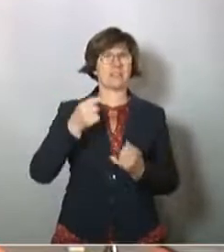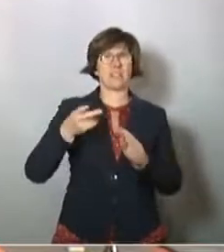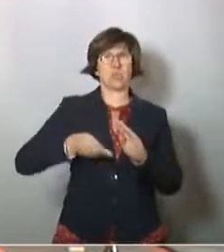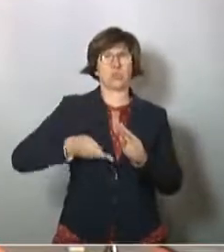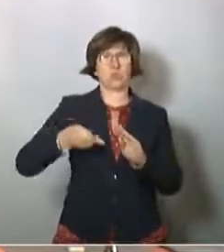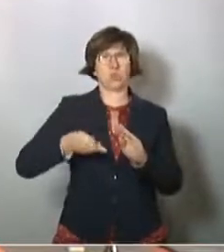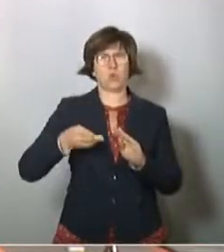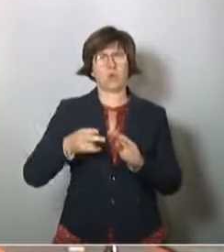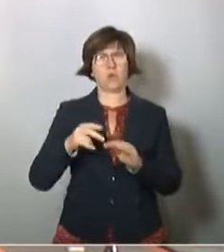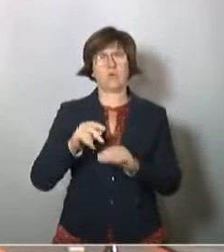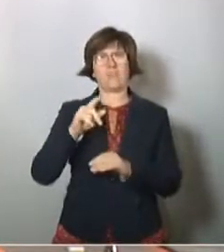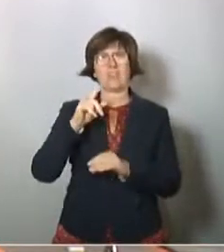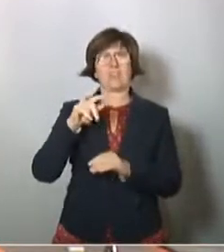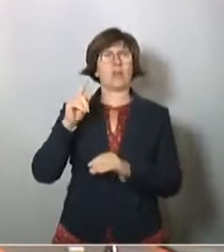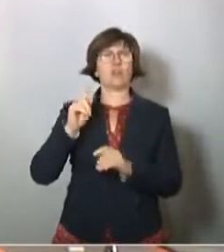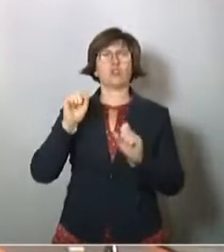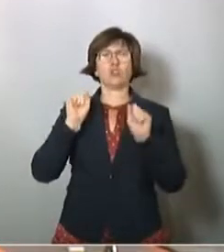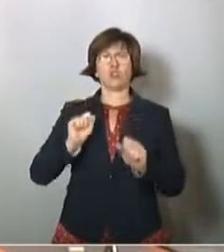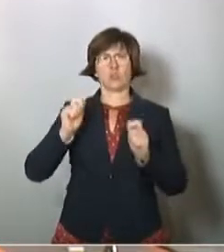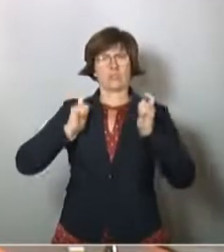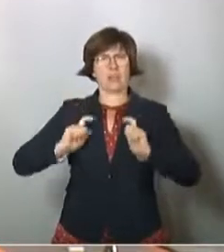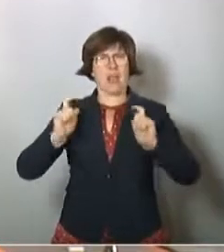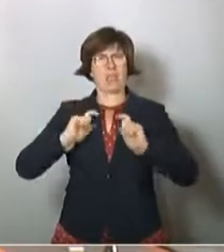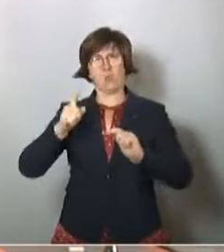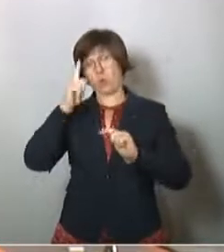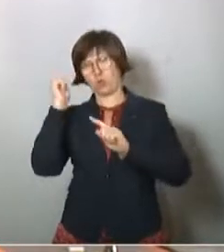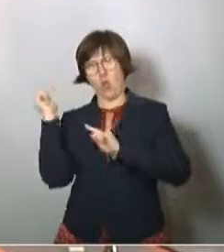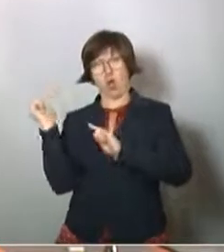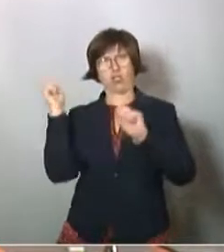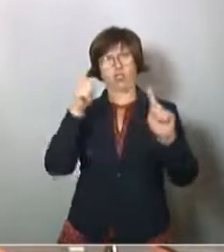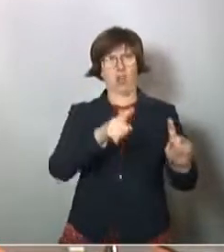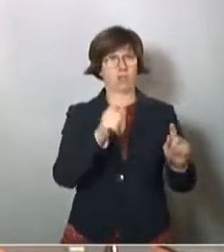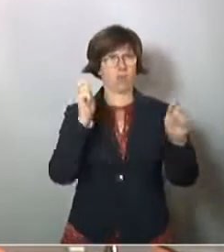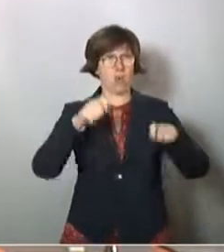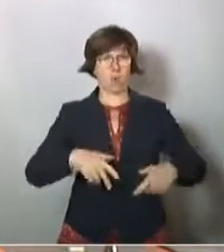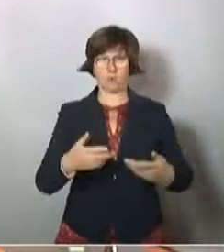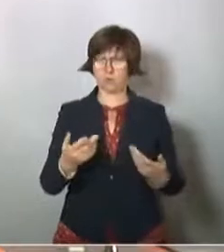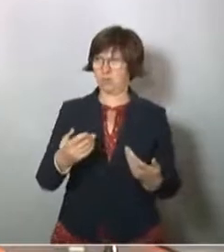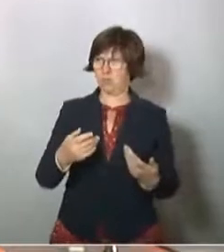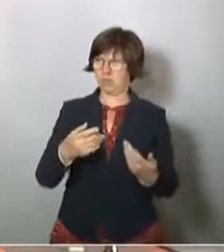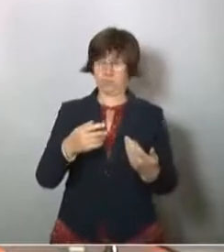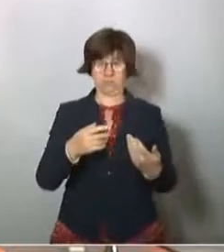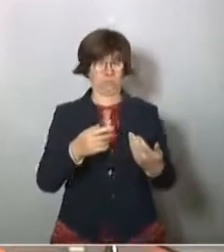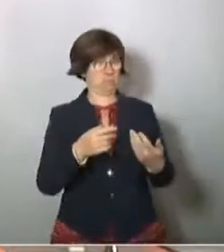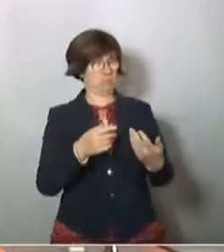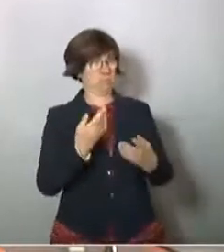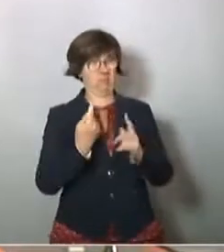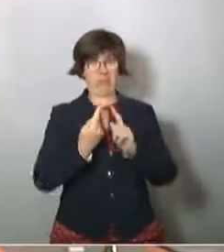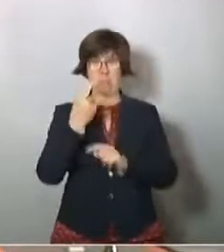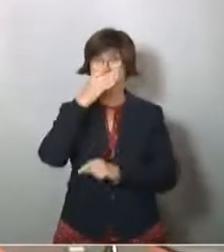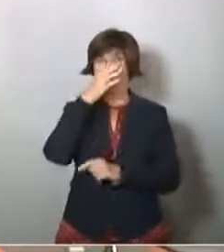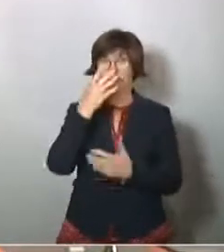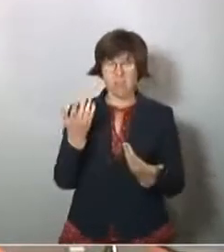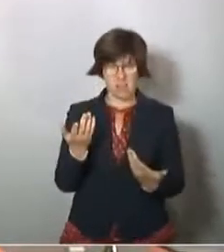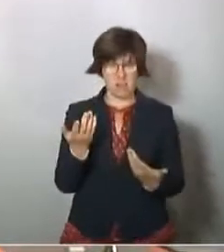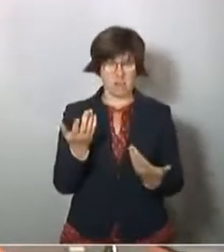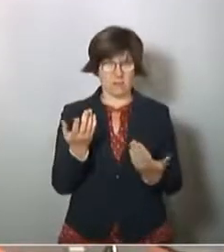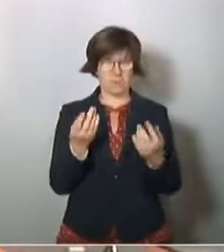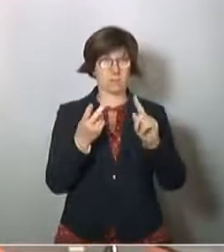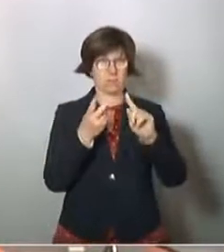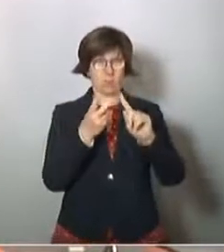in Peking mit Schutzbekleidung in Richtung Deutschland in Bewegung gesetzt. Wohlbemerkt im April. Und die zweite